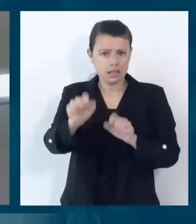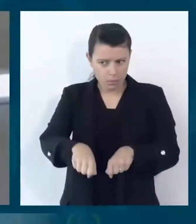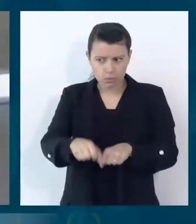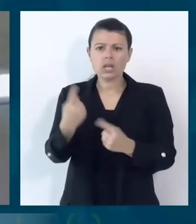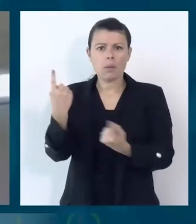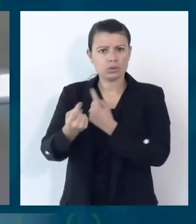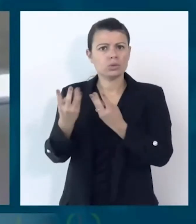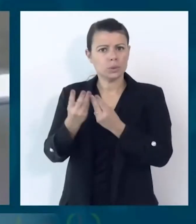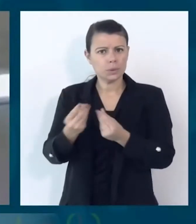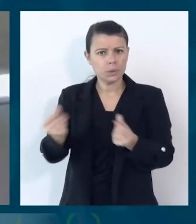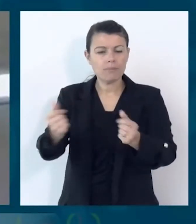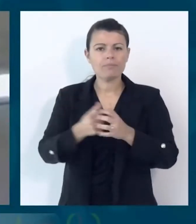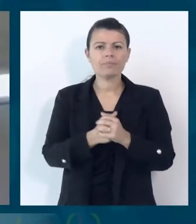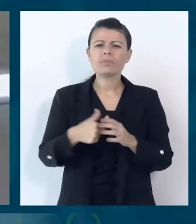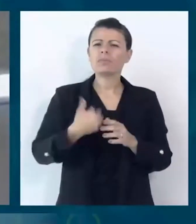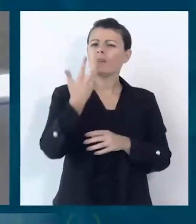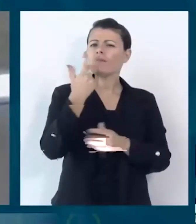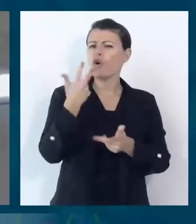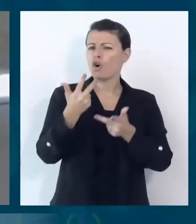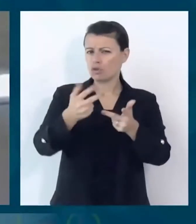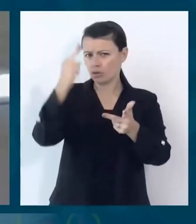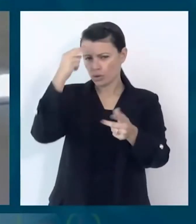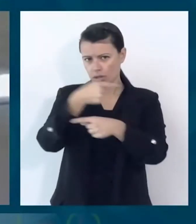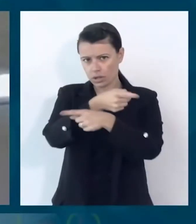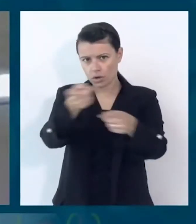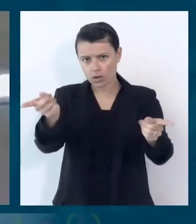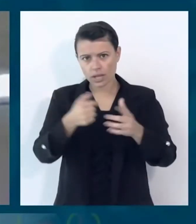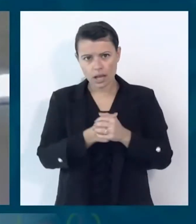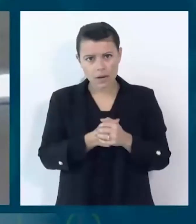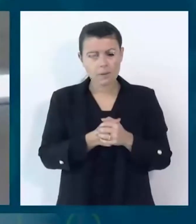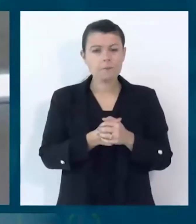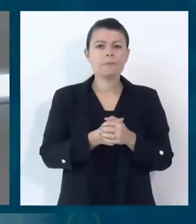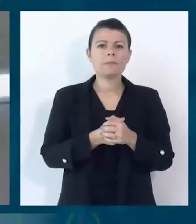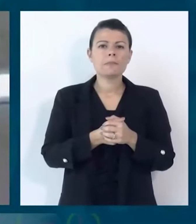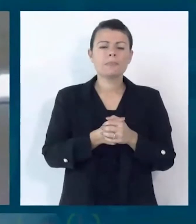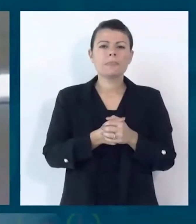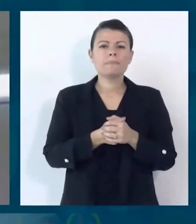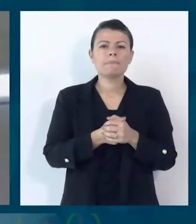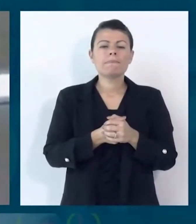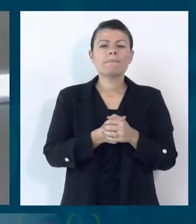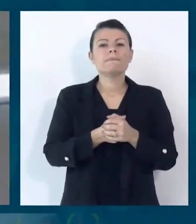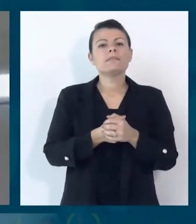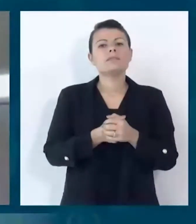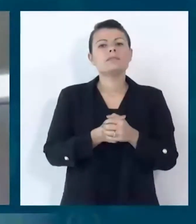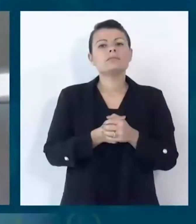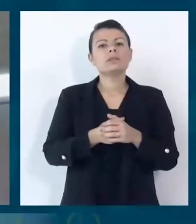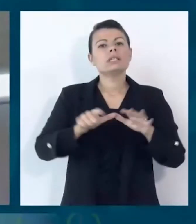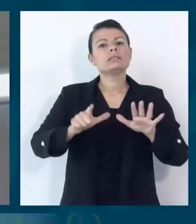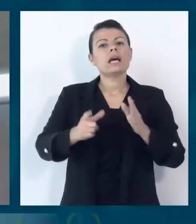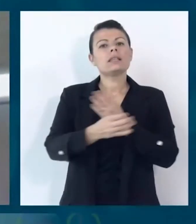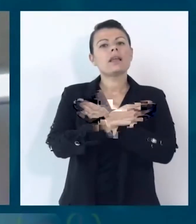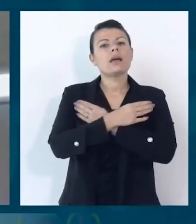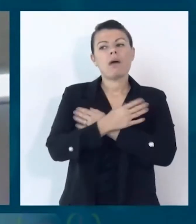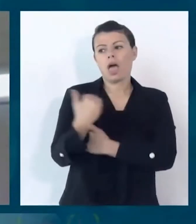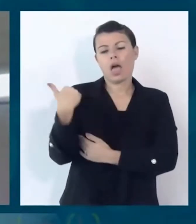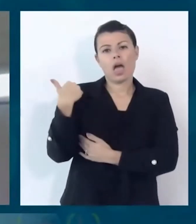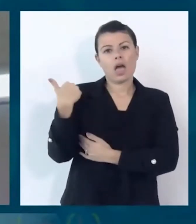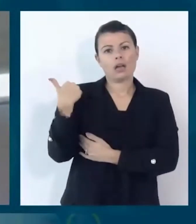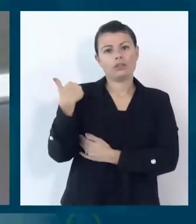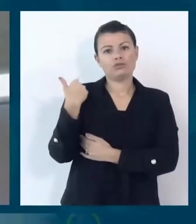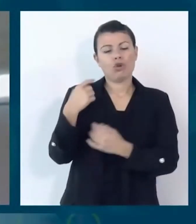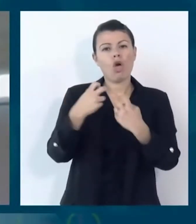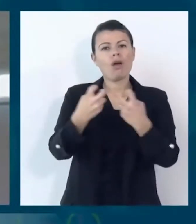Vorrei anche ricordare che il vertice sociale di Porto nel 7 maio scorso ha